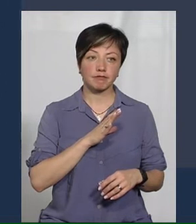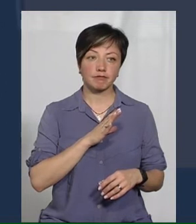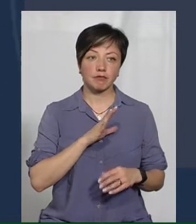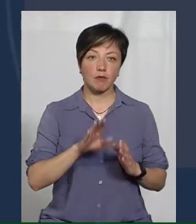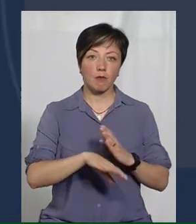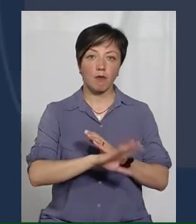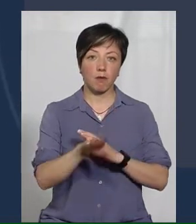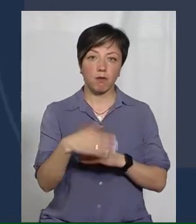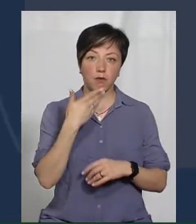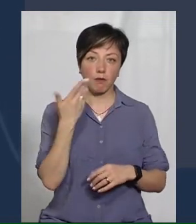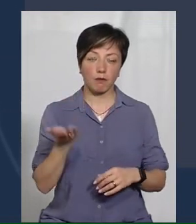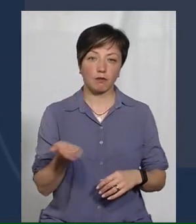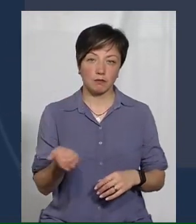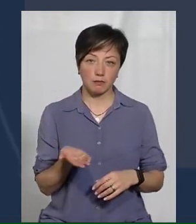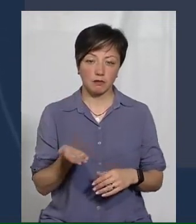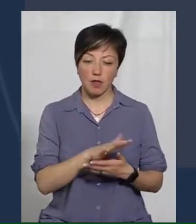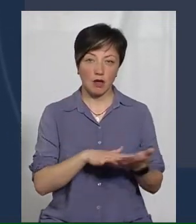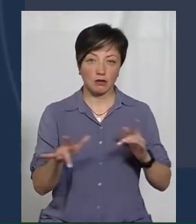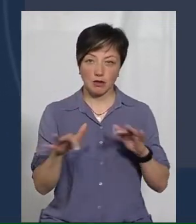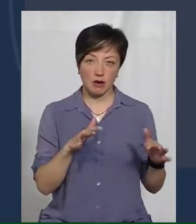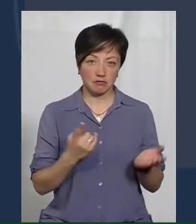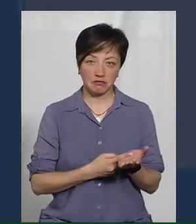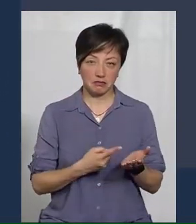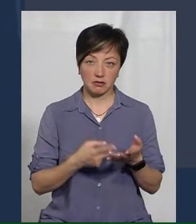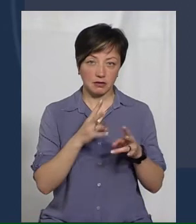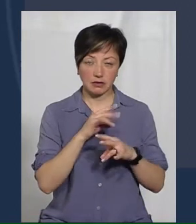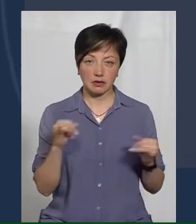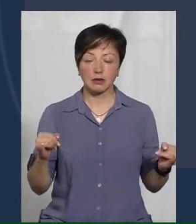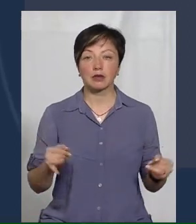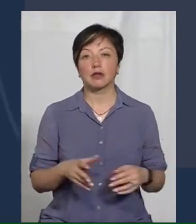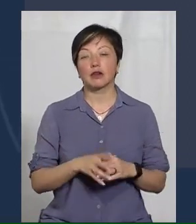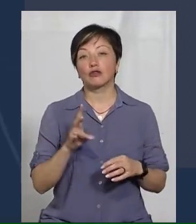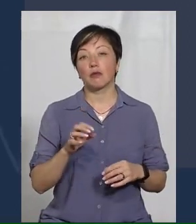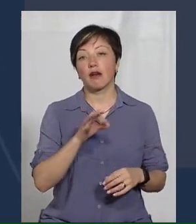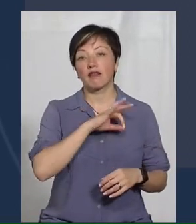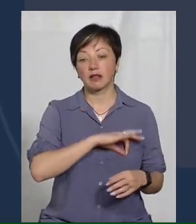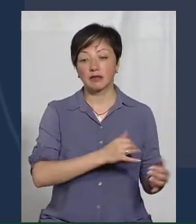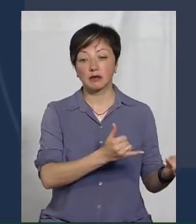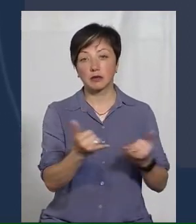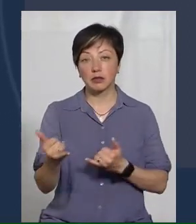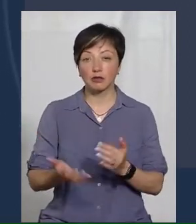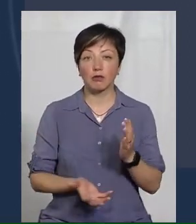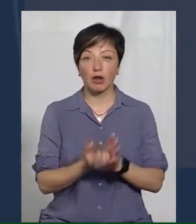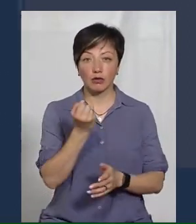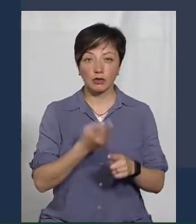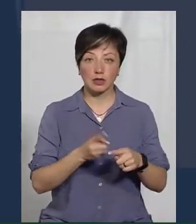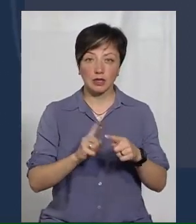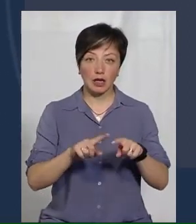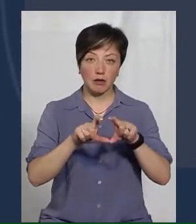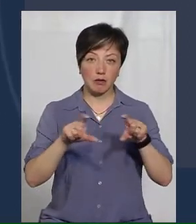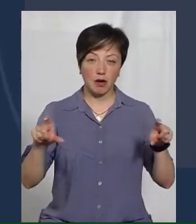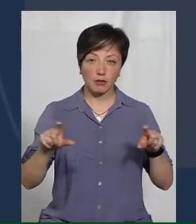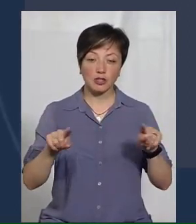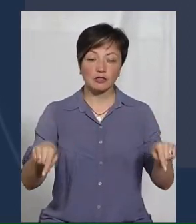підоснови в його діяльності подальшій. Найпростіше і найшвидше, щоб ефективно забезпечити у рятунок цієї пам'ятки, створити